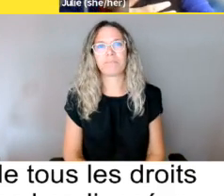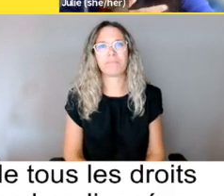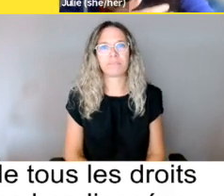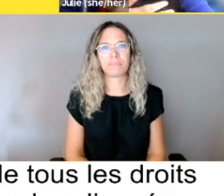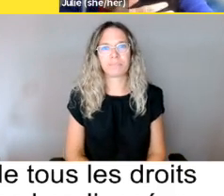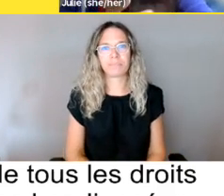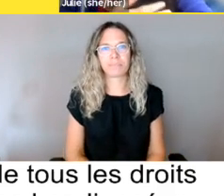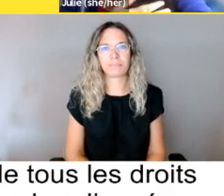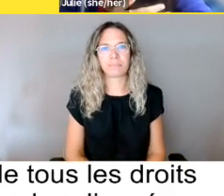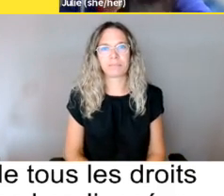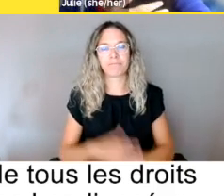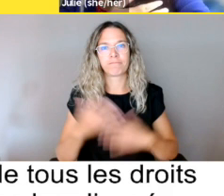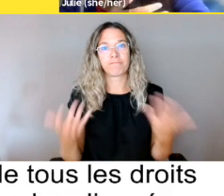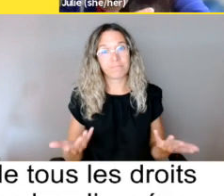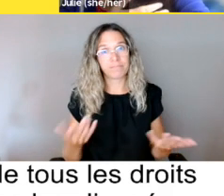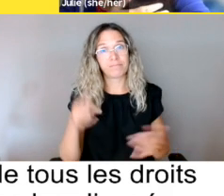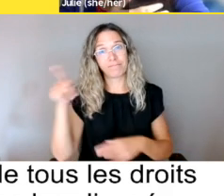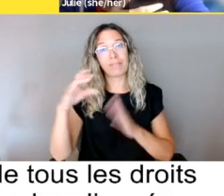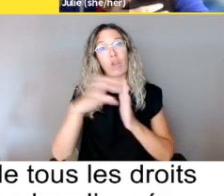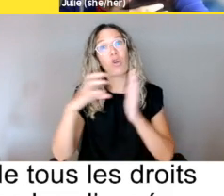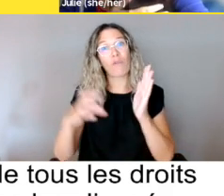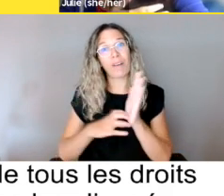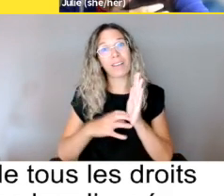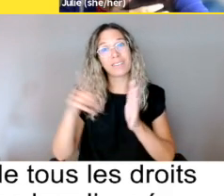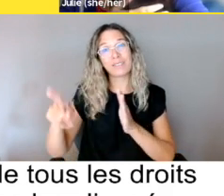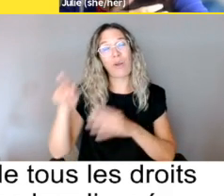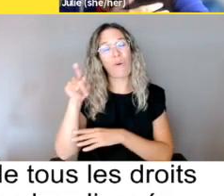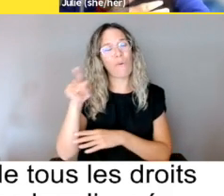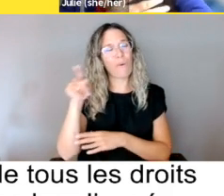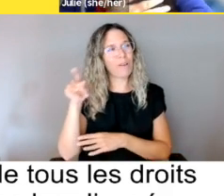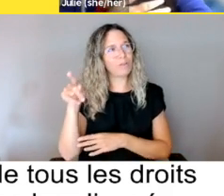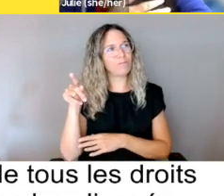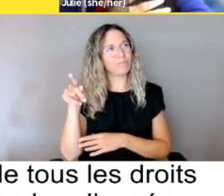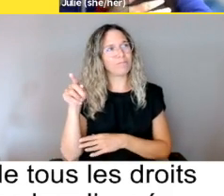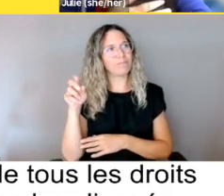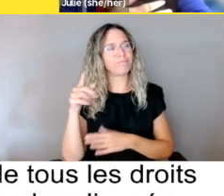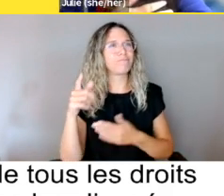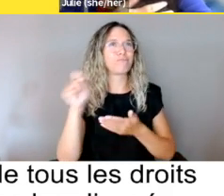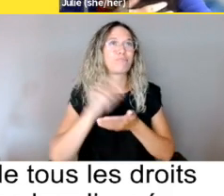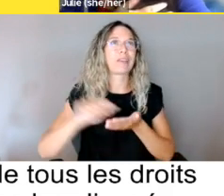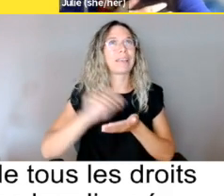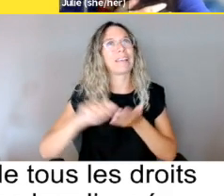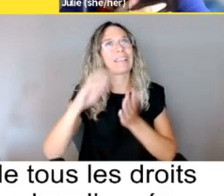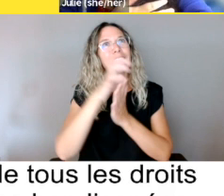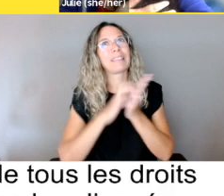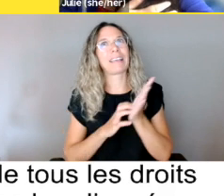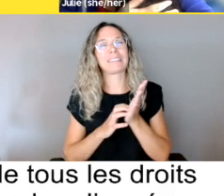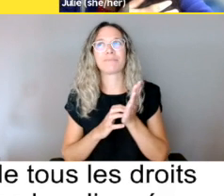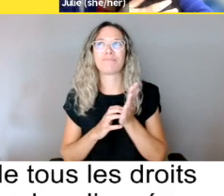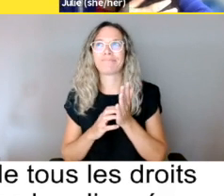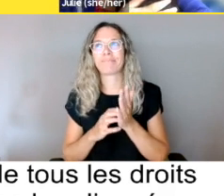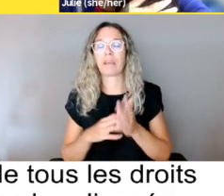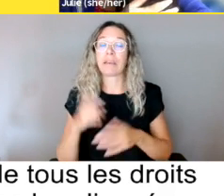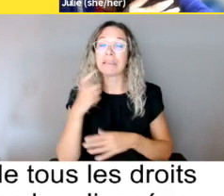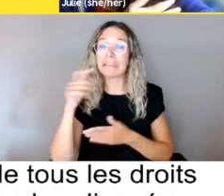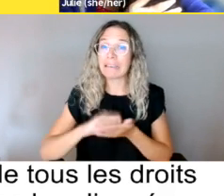Et puis, malheureusement, cette convention a été écrite très… ça paraît que